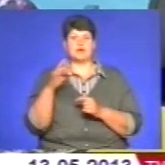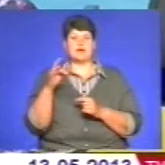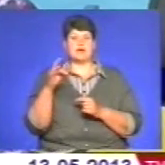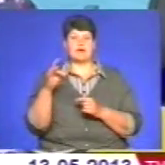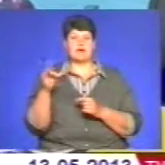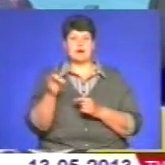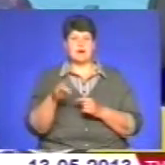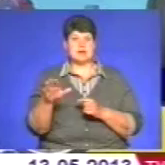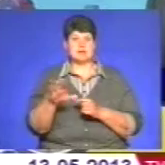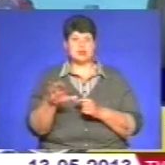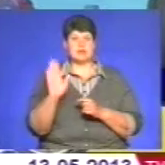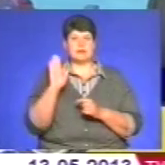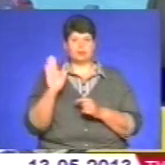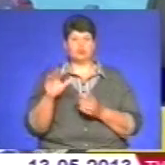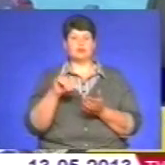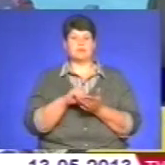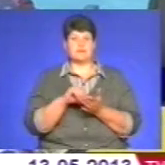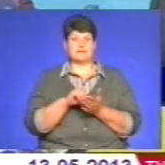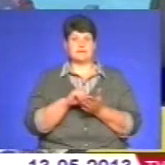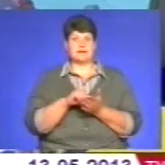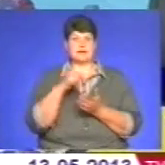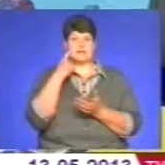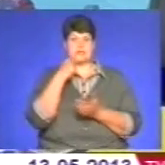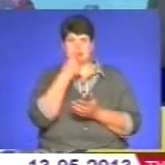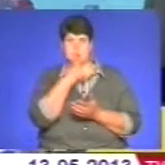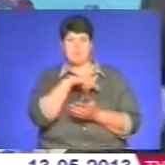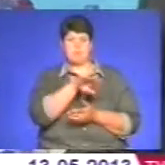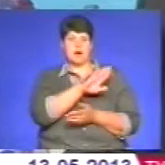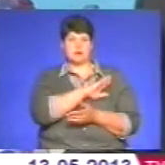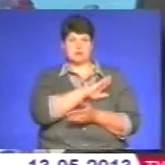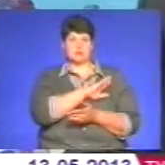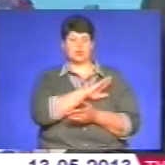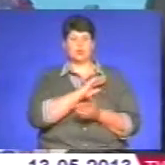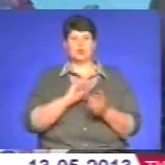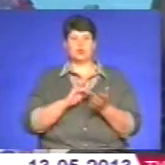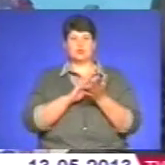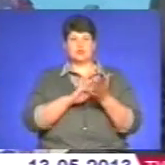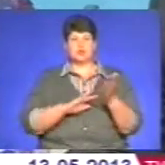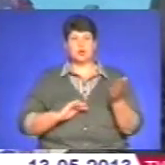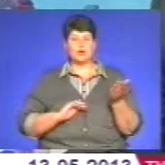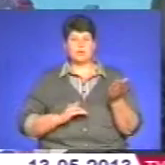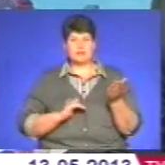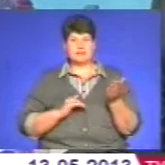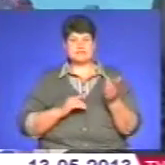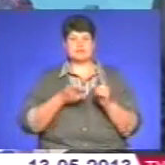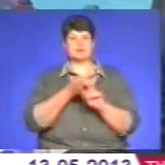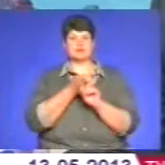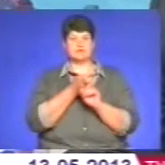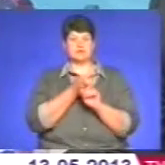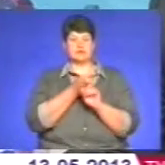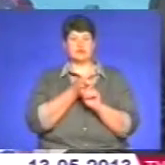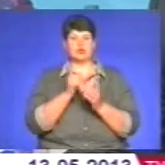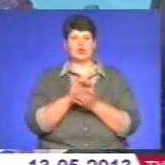будуть представники іспанського турбізнесу, власне за рахунок зв'язками з